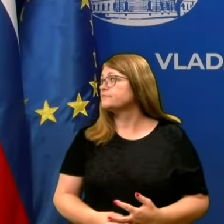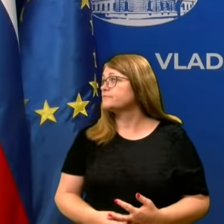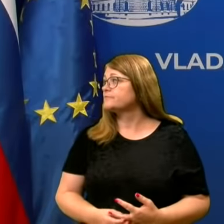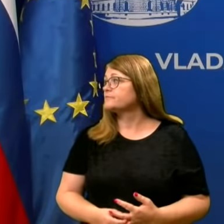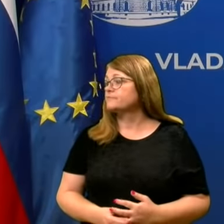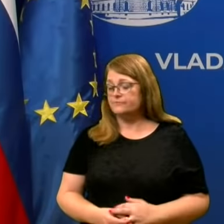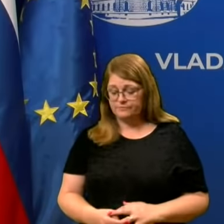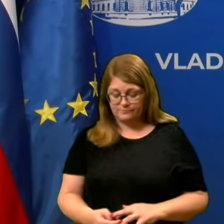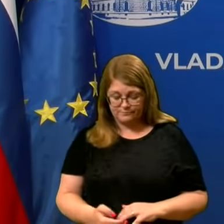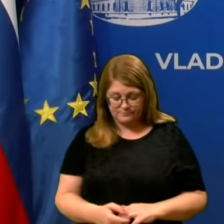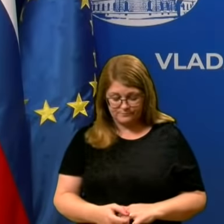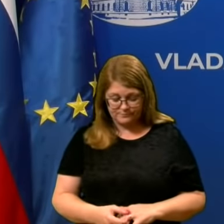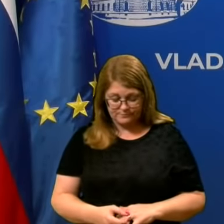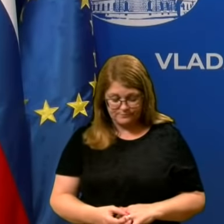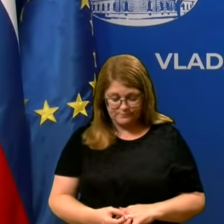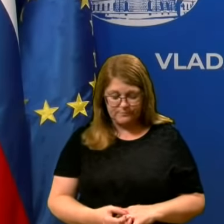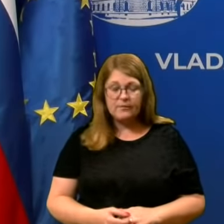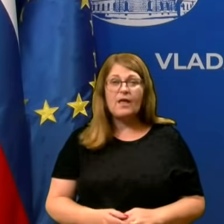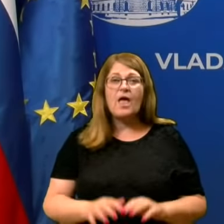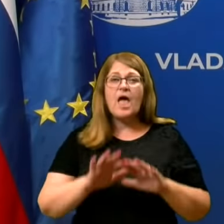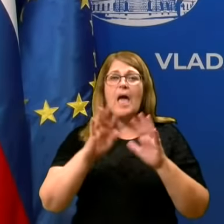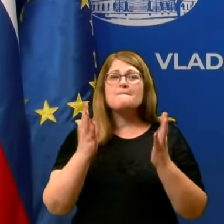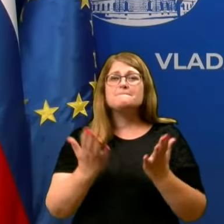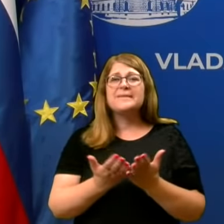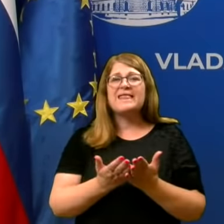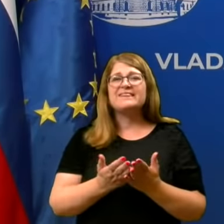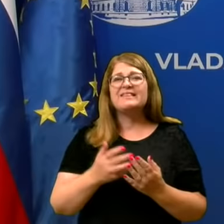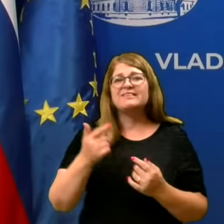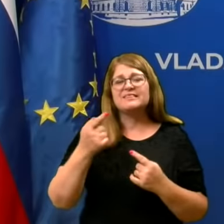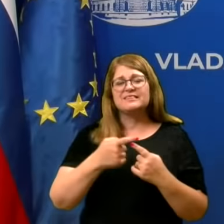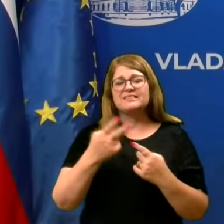Domona Andrle, Planeteve za gospoda Fafangla.